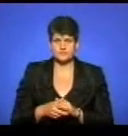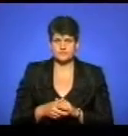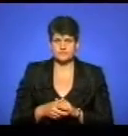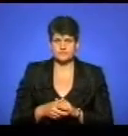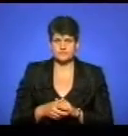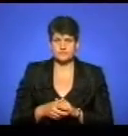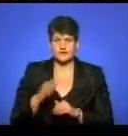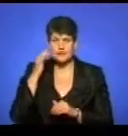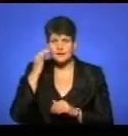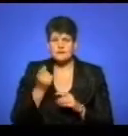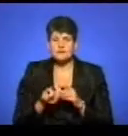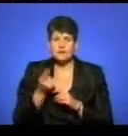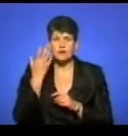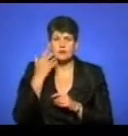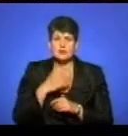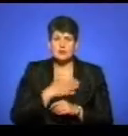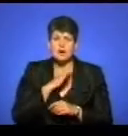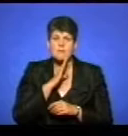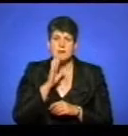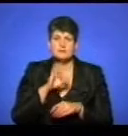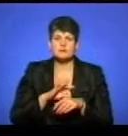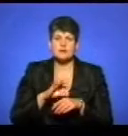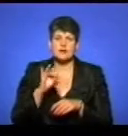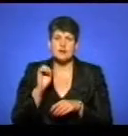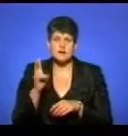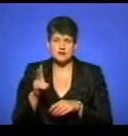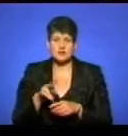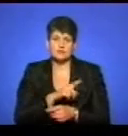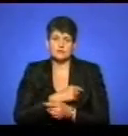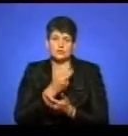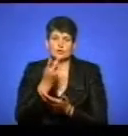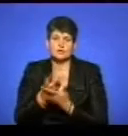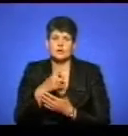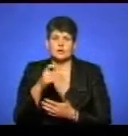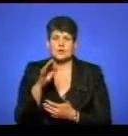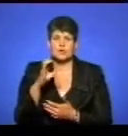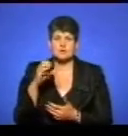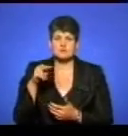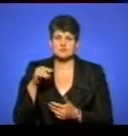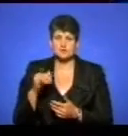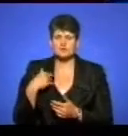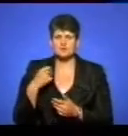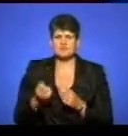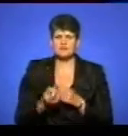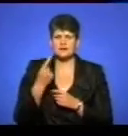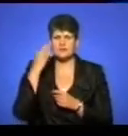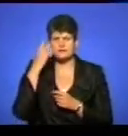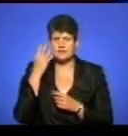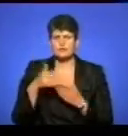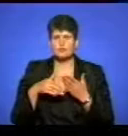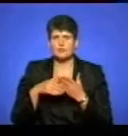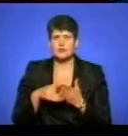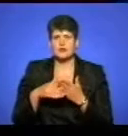Ідея прийшла, коли моя матір захворіла на рак, і її помістили у хоспіс. І тоді прийшла ідея допомагати закладам, які піклуються про